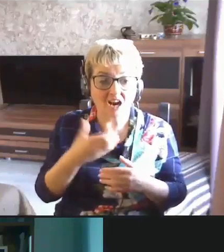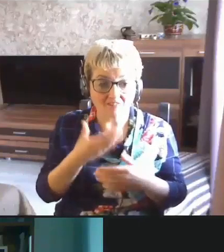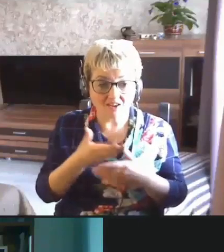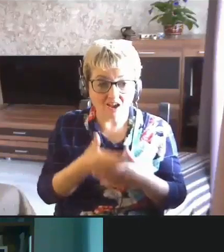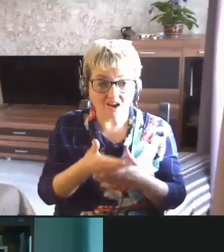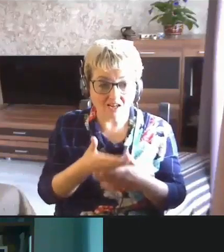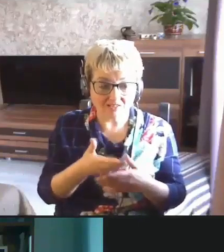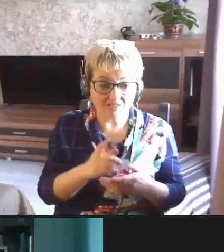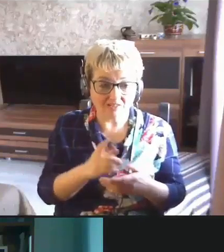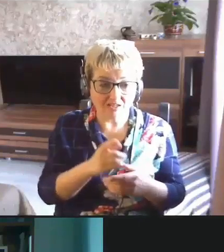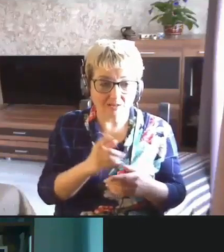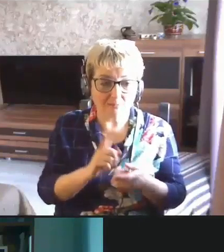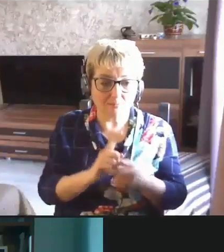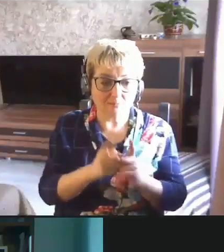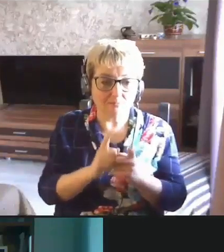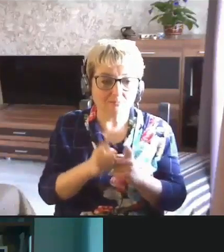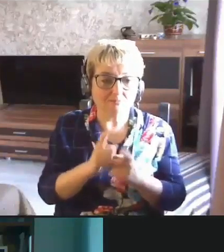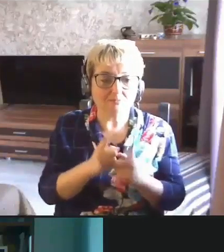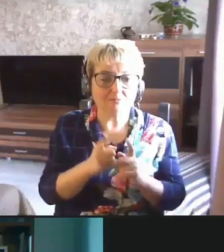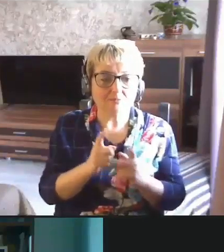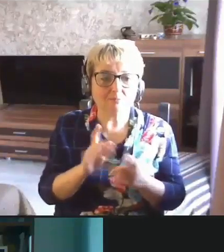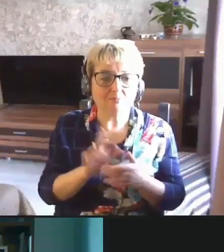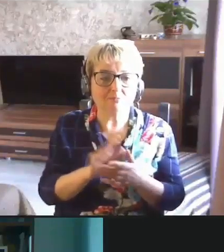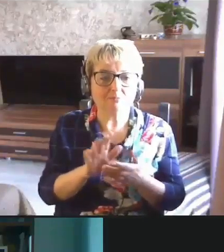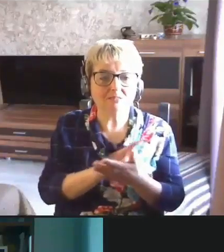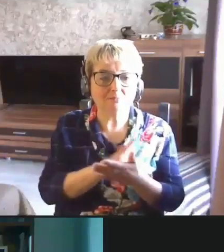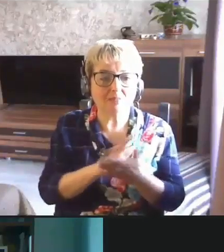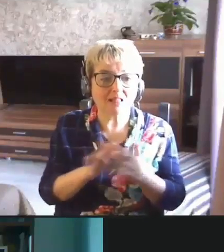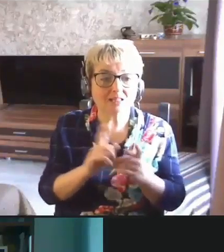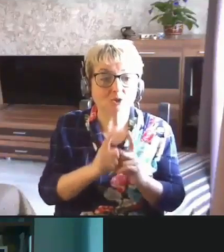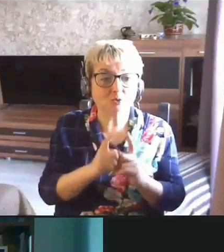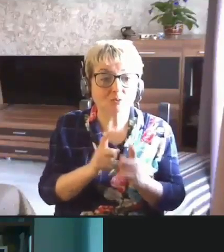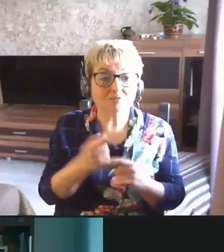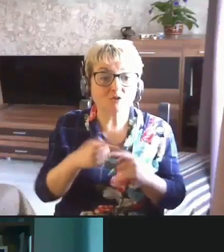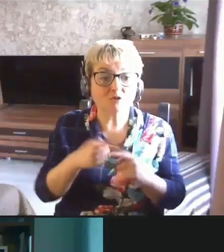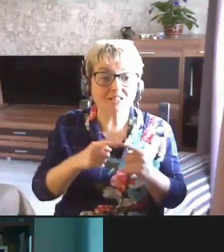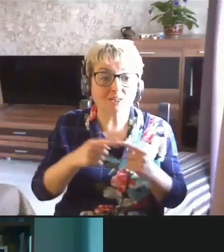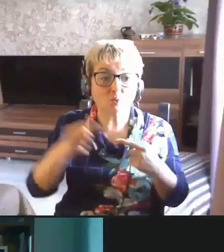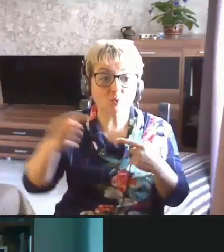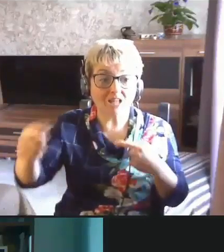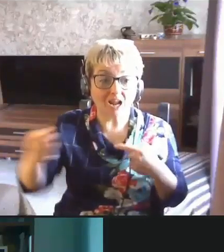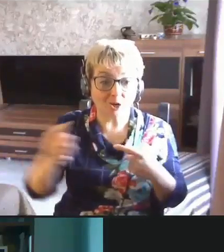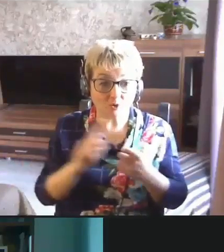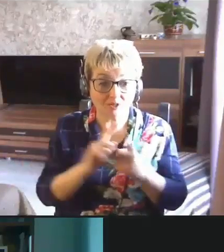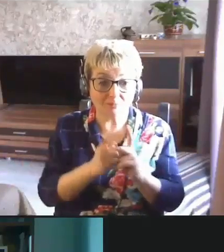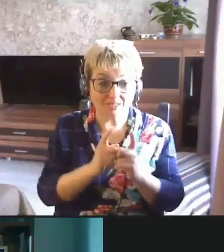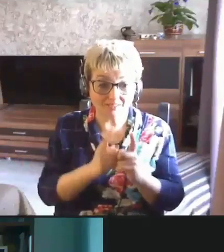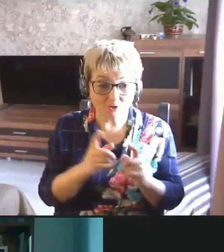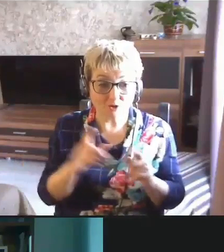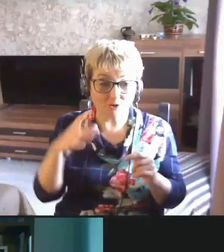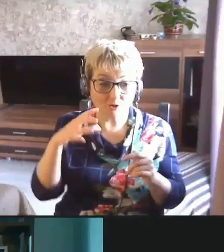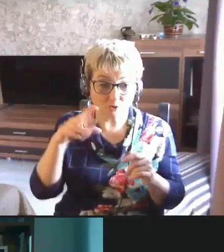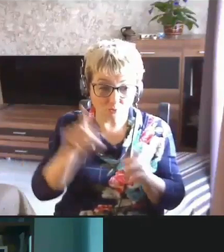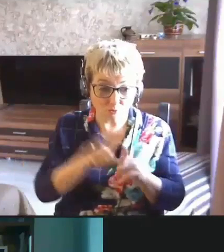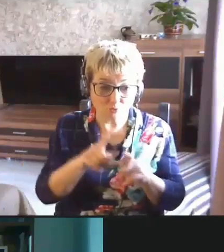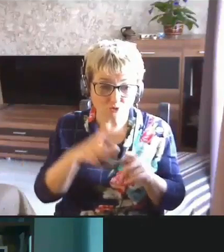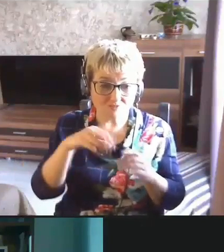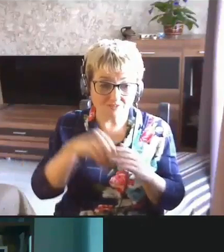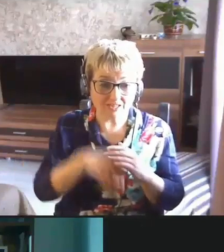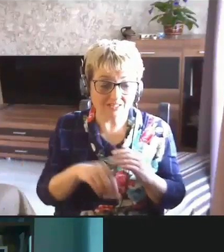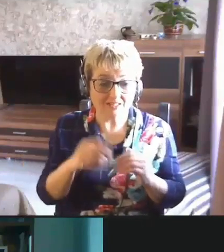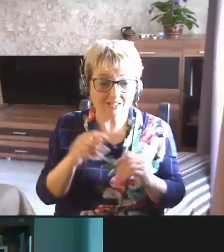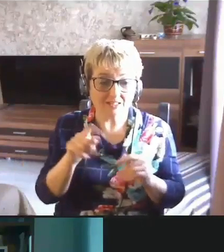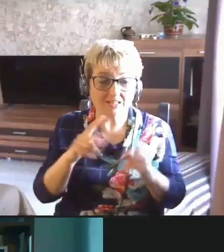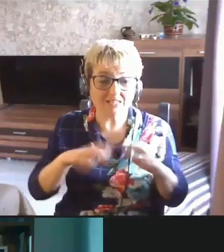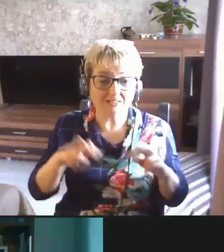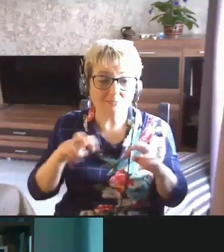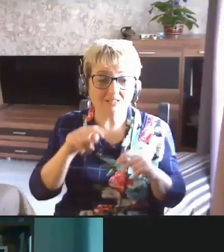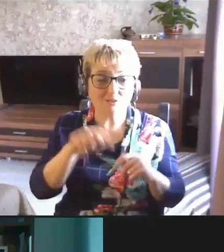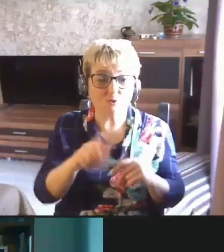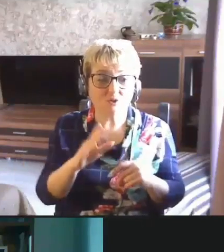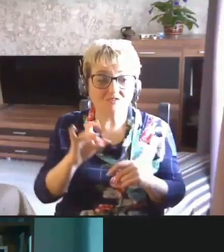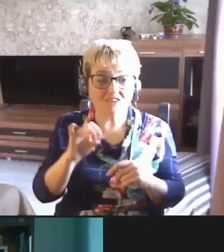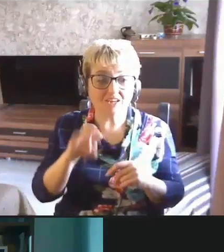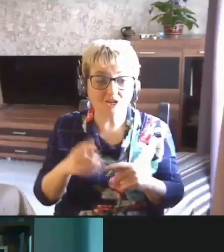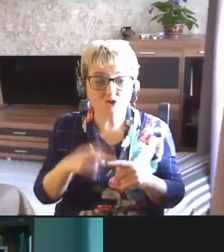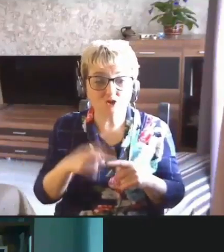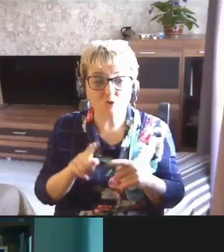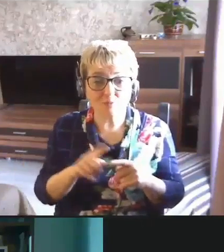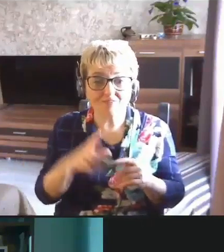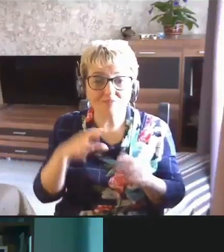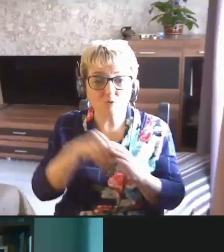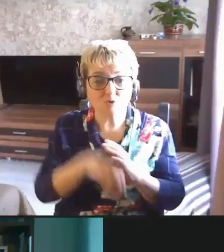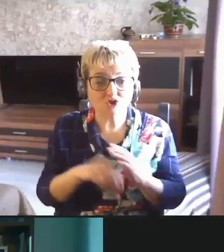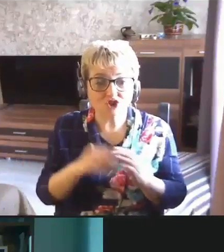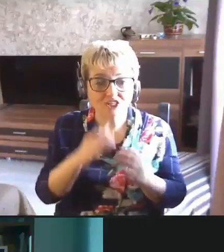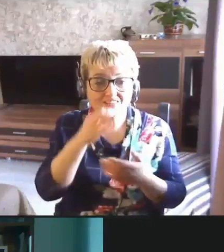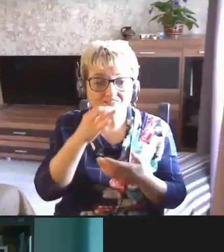бесплатные услуги по условию переводу. и удаленный перевод тоже размазывает в том варианте, чтобы вступить